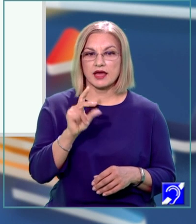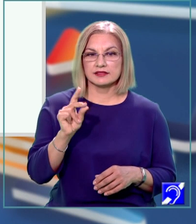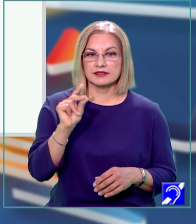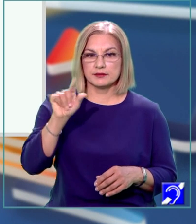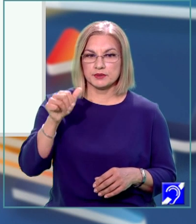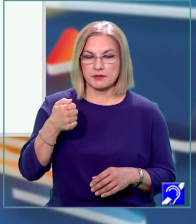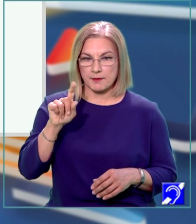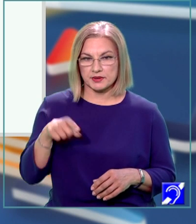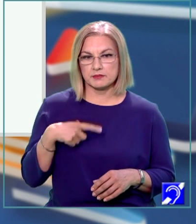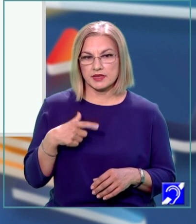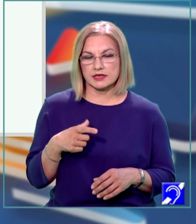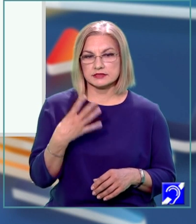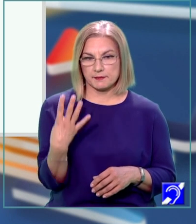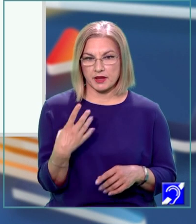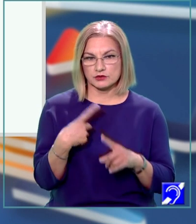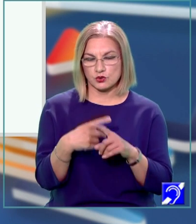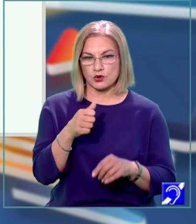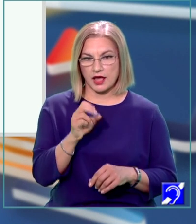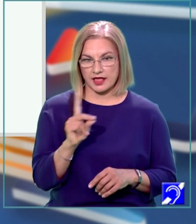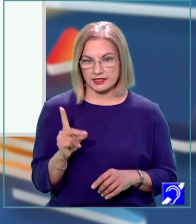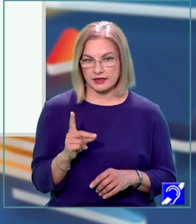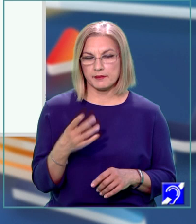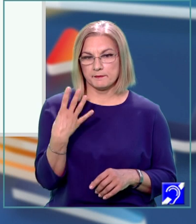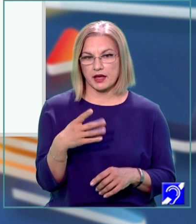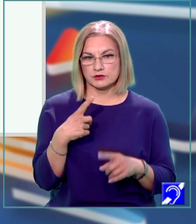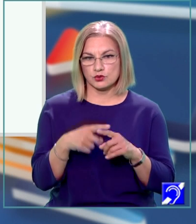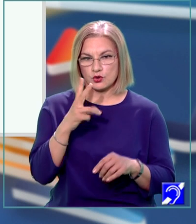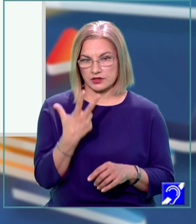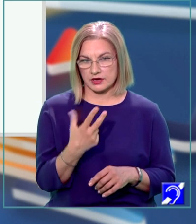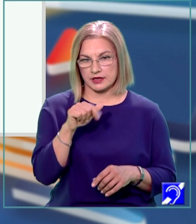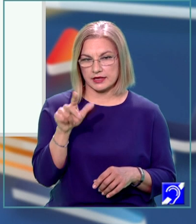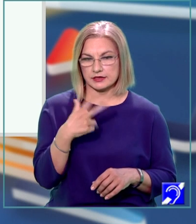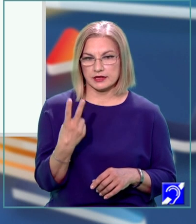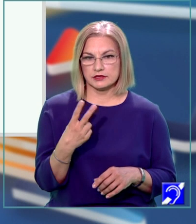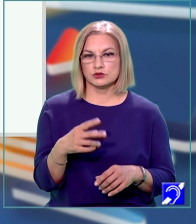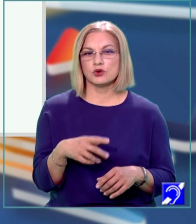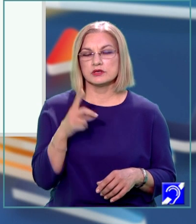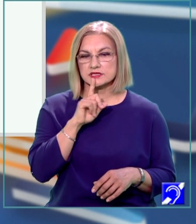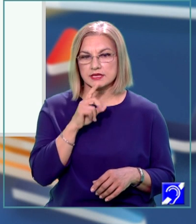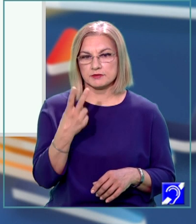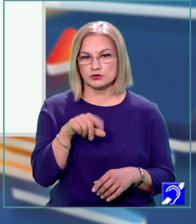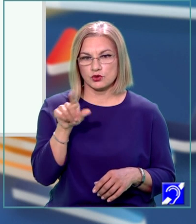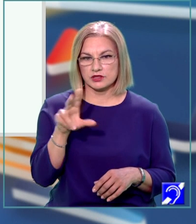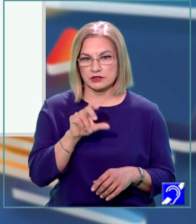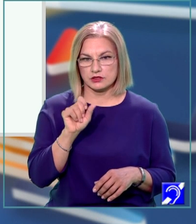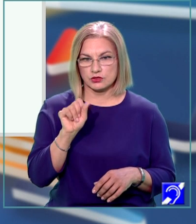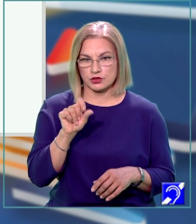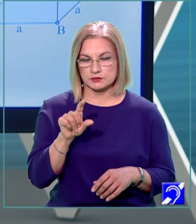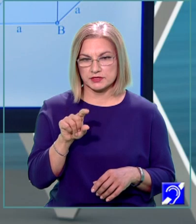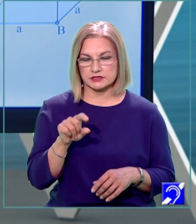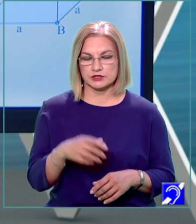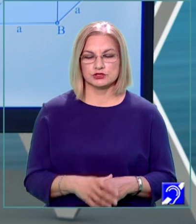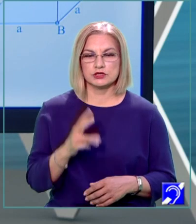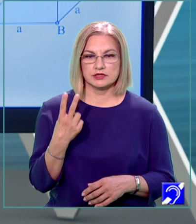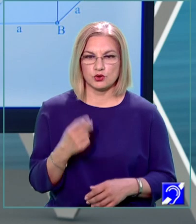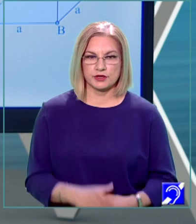prim aprim este 4 ori AD, 4 ori 3 radical din 2, care înseamnă 12 radical din 2